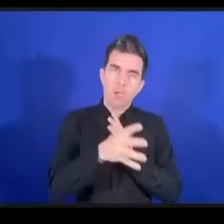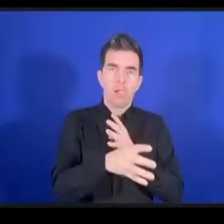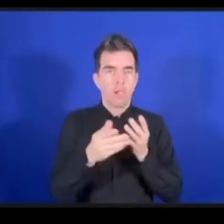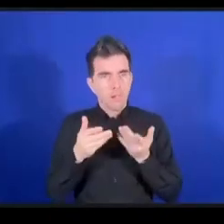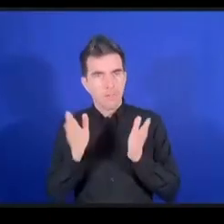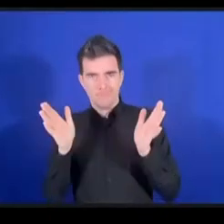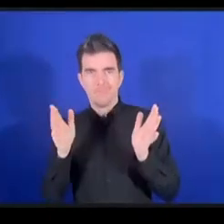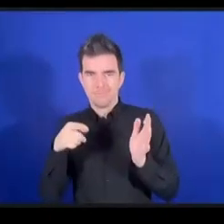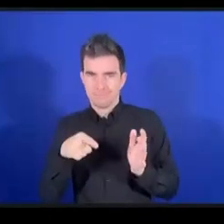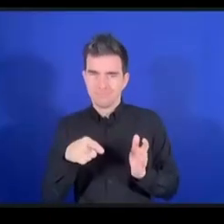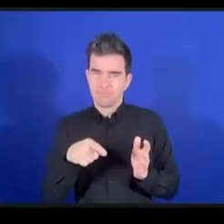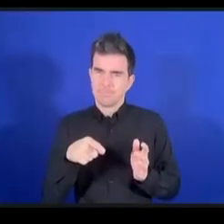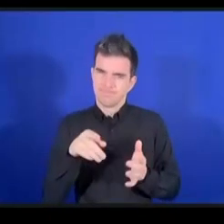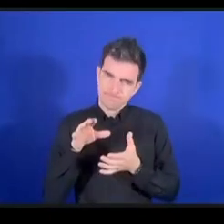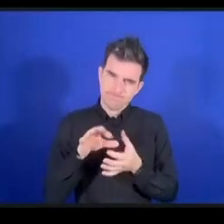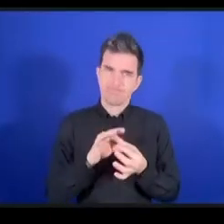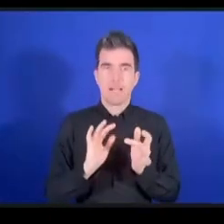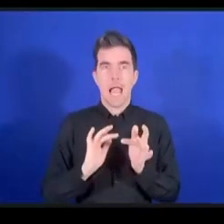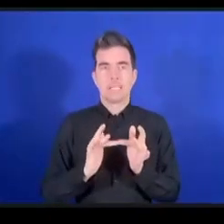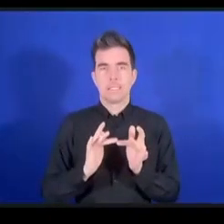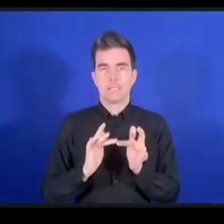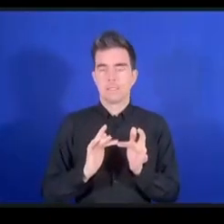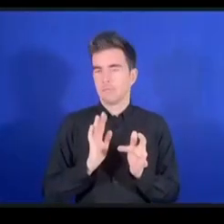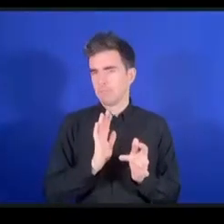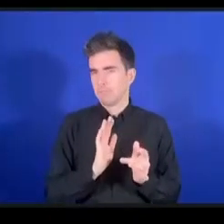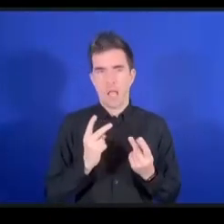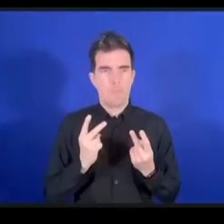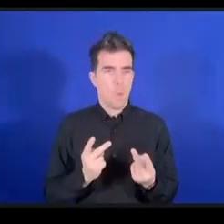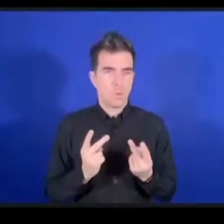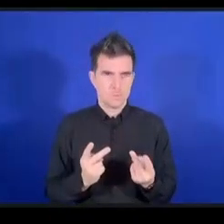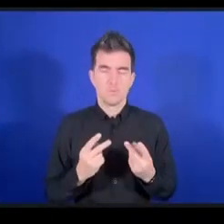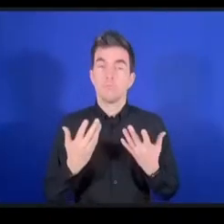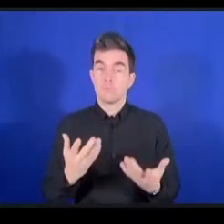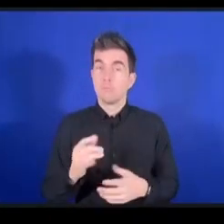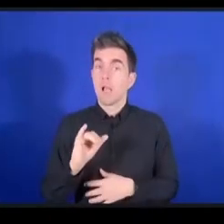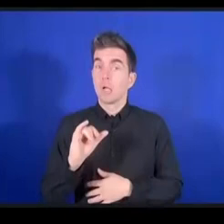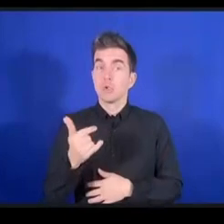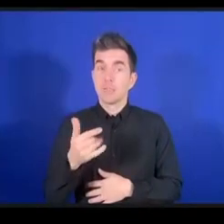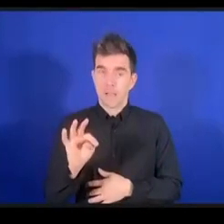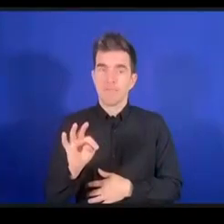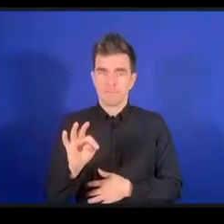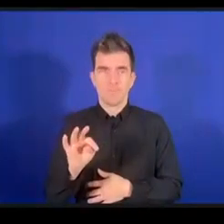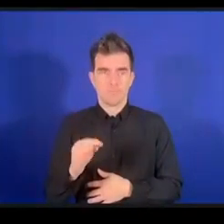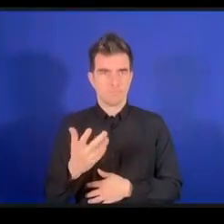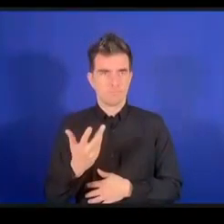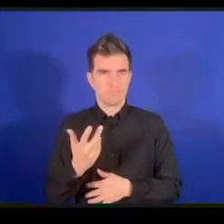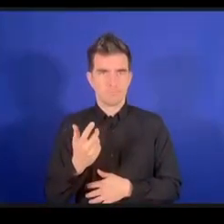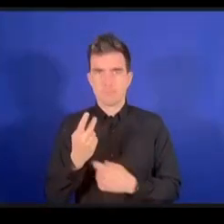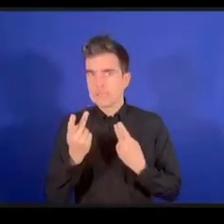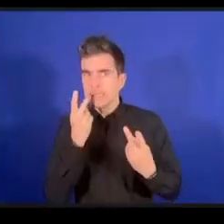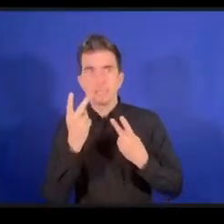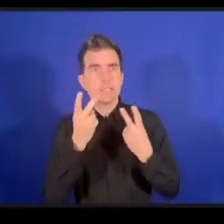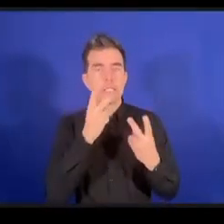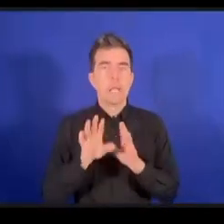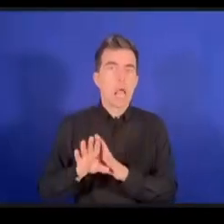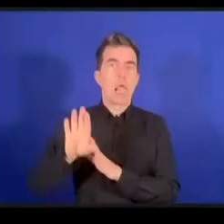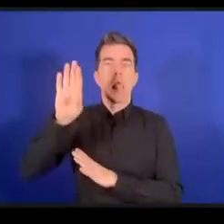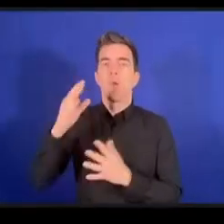تحدثنا كثيرا في هذا المنتدى